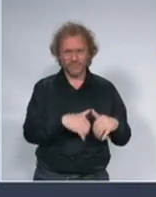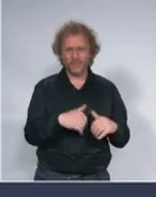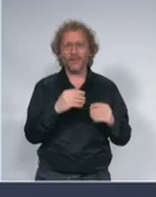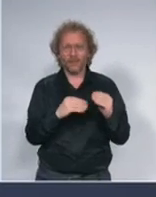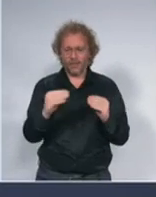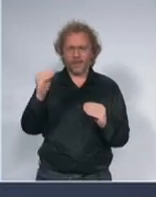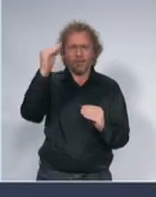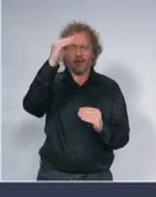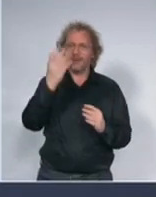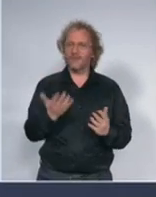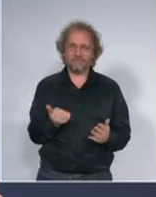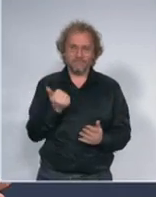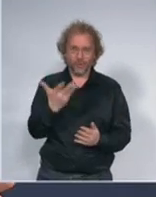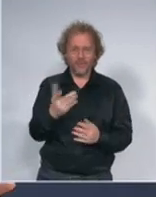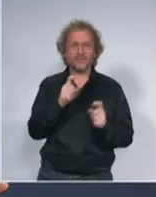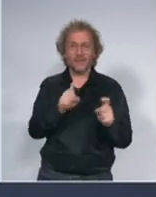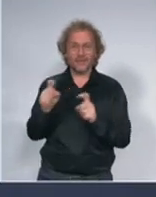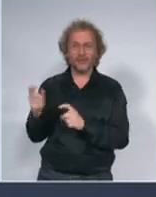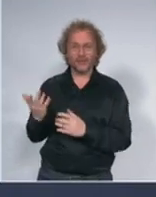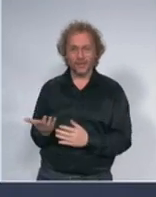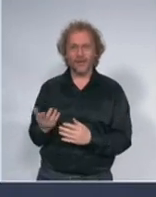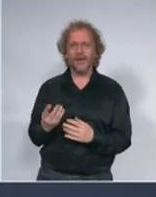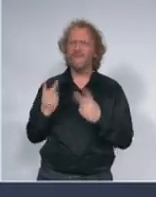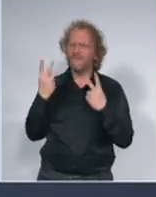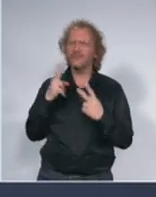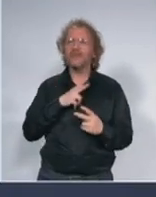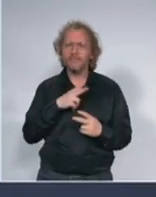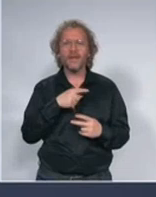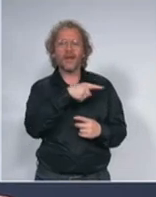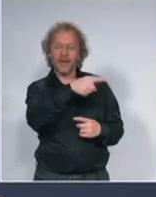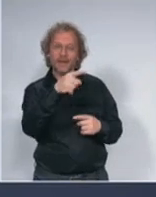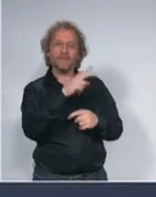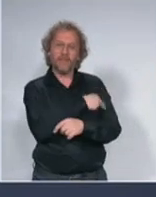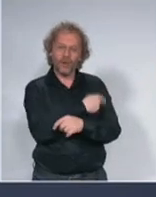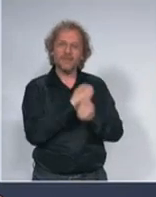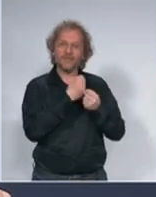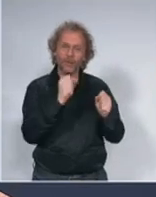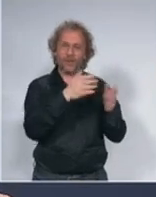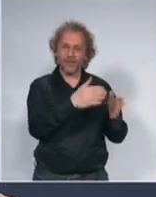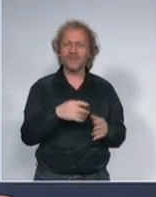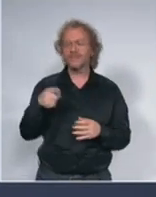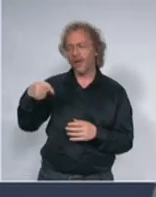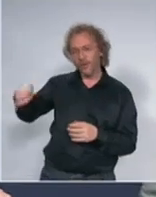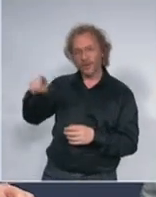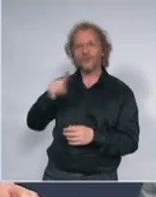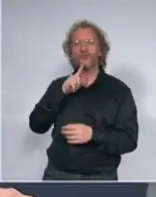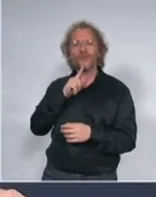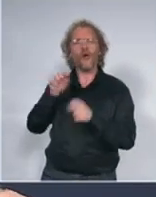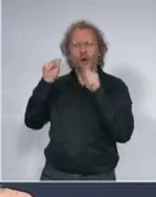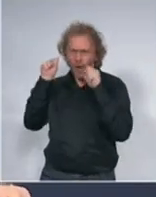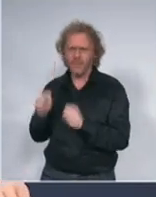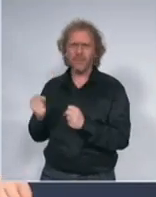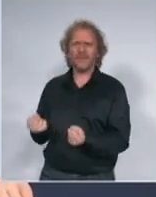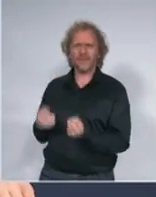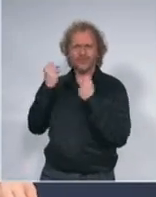zaraženih tako da je uvek dobro da imamo slobodne kapacitete za te ljude koji imaju nešto nešto zbiljnije simptome